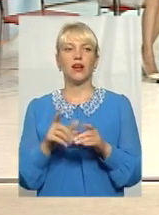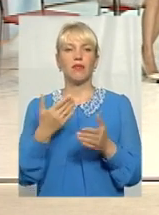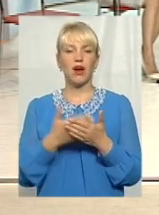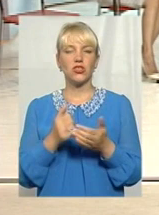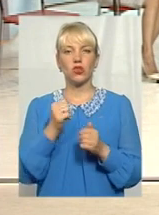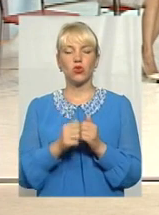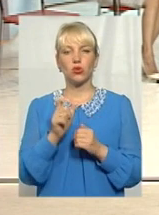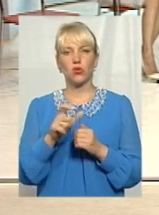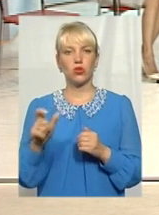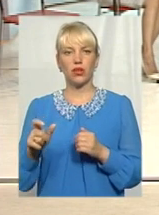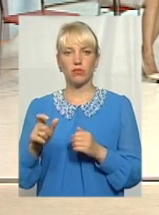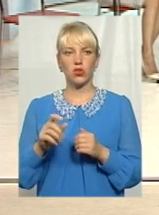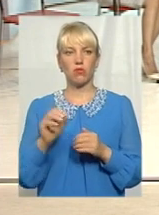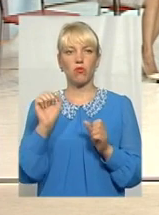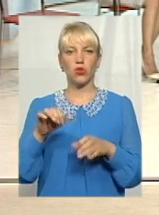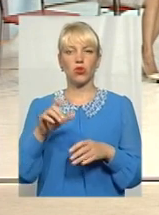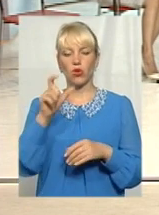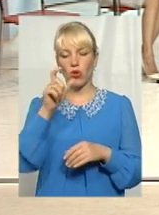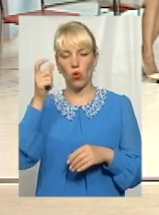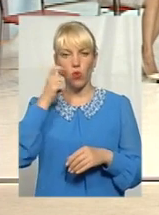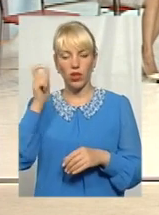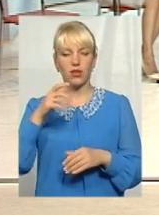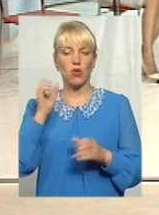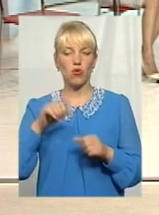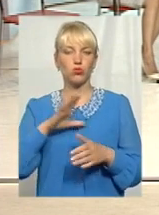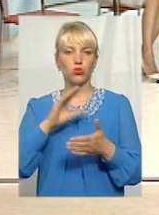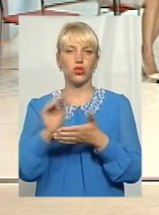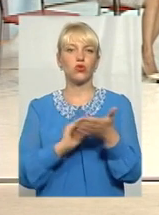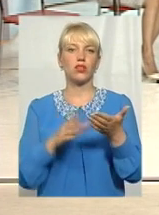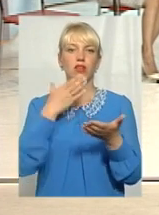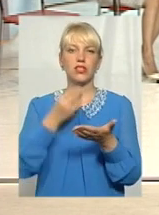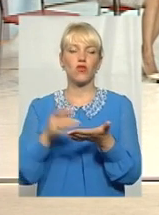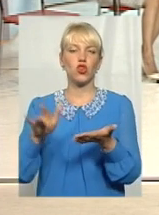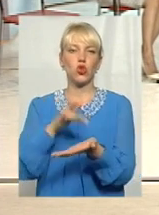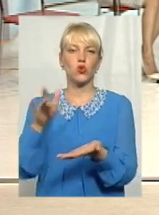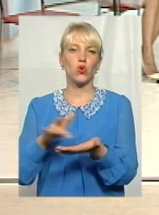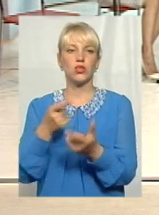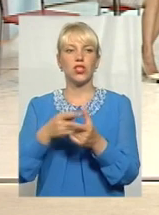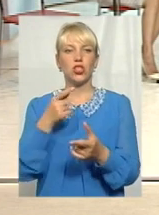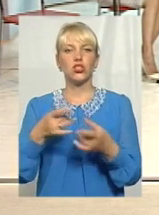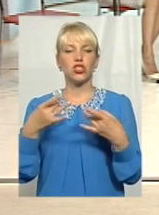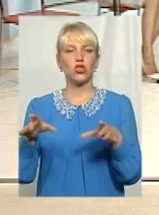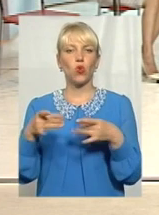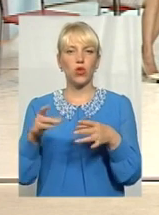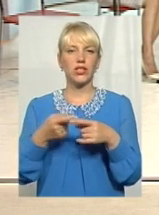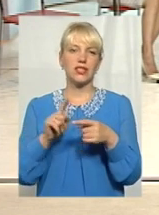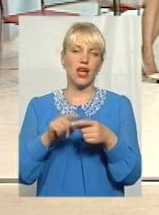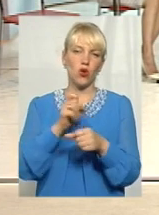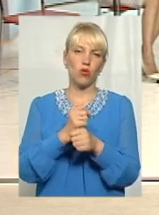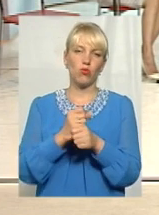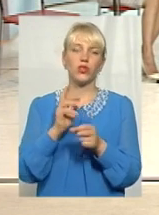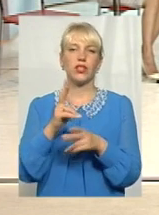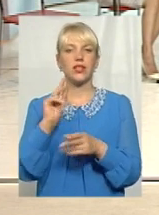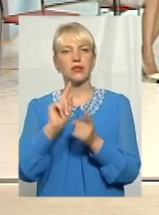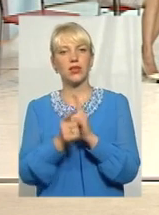громадянин України може бути журналістом на своїй сторінці. Чи шкодить ця робота? Ні? Як змінилась ваша